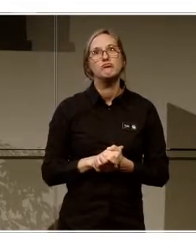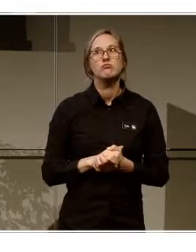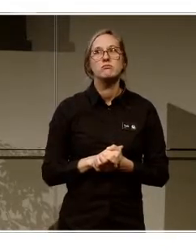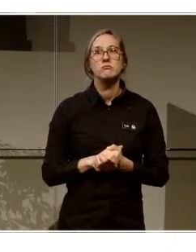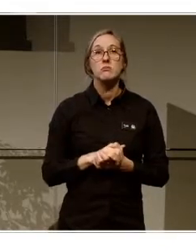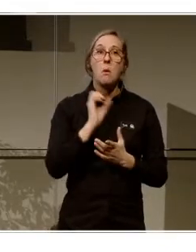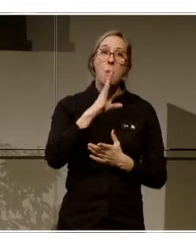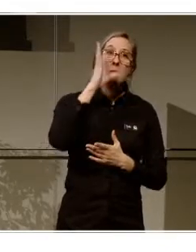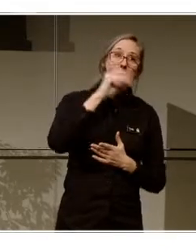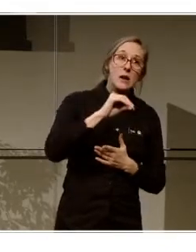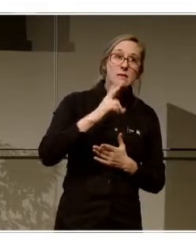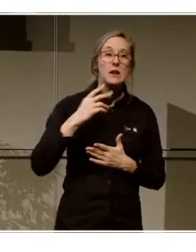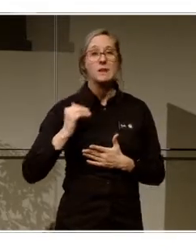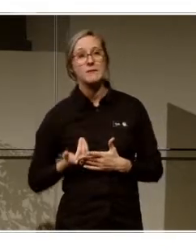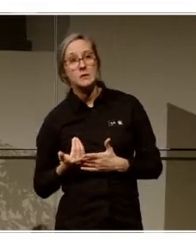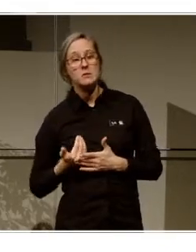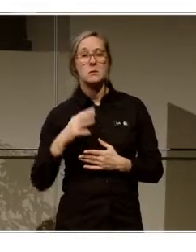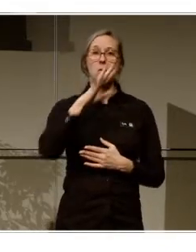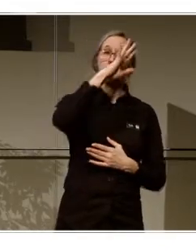Män, kvinnor, lite så här åldrar och så.